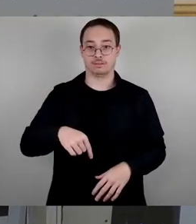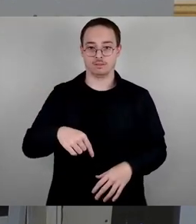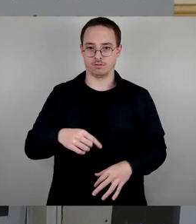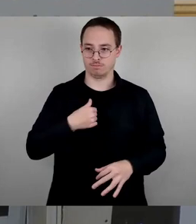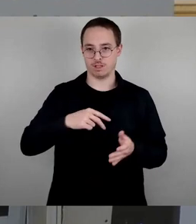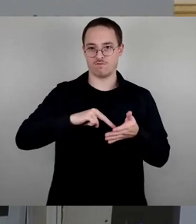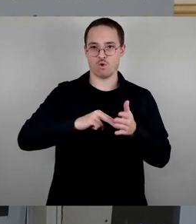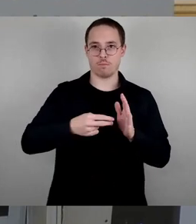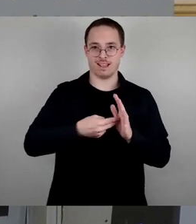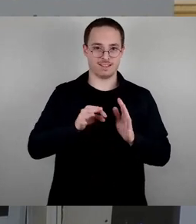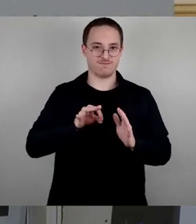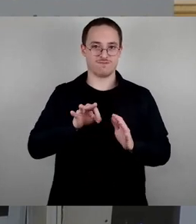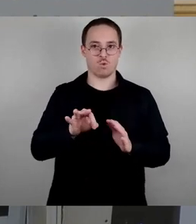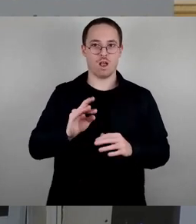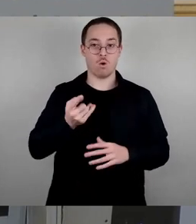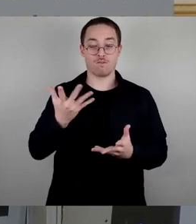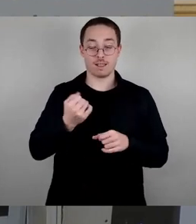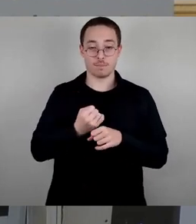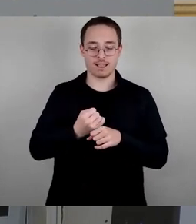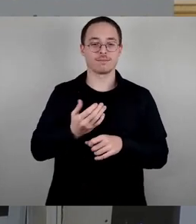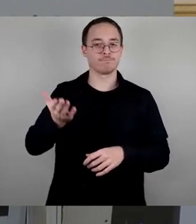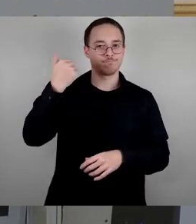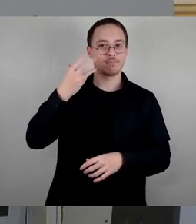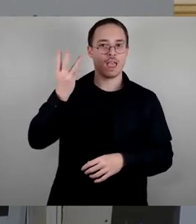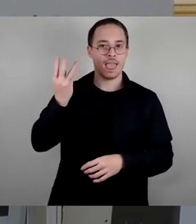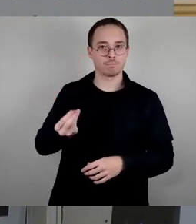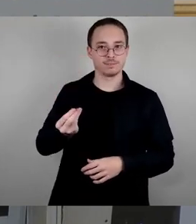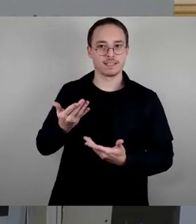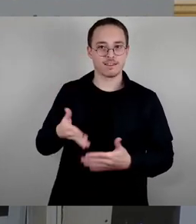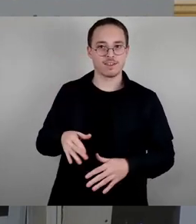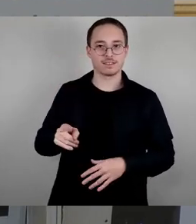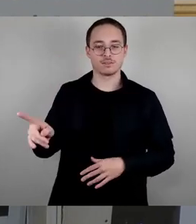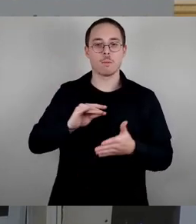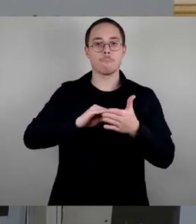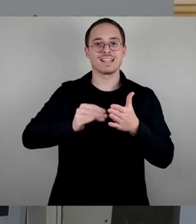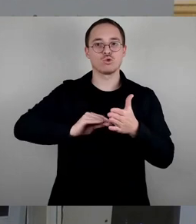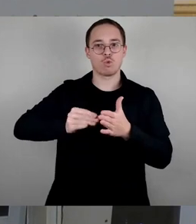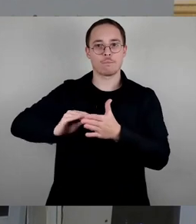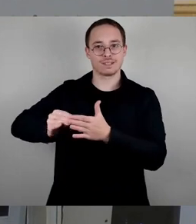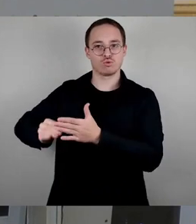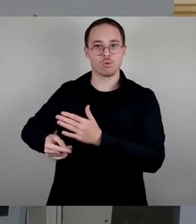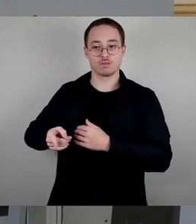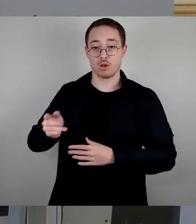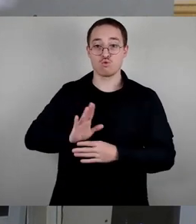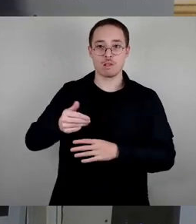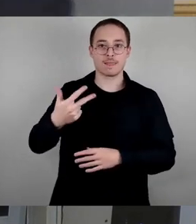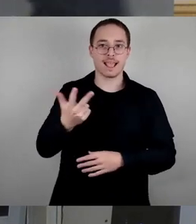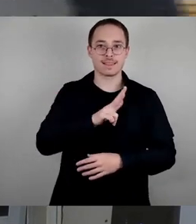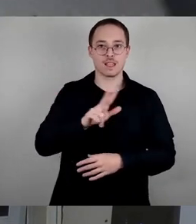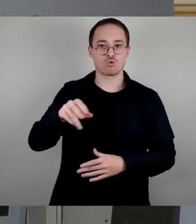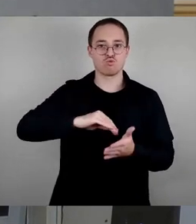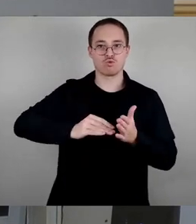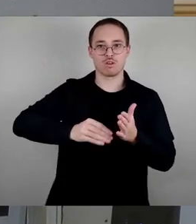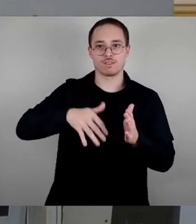eine Petition im vergangenen Herbst nochmal offiziell übergeben worden, übrigens eine Petition, über 3000 Unterschriften erhalten hat.